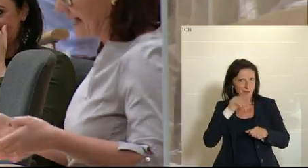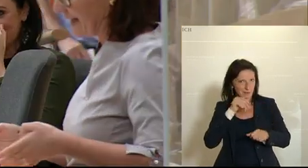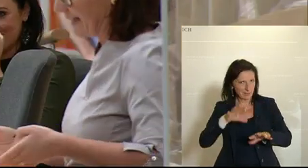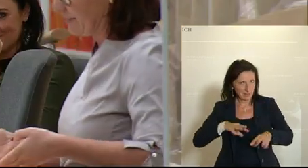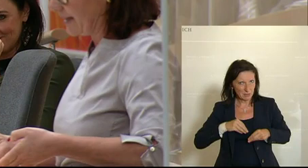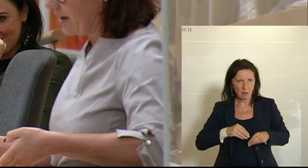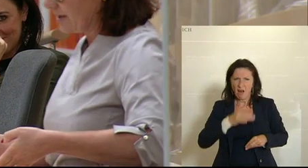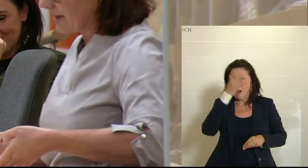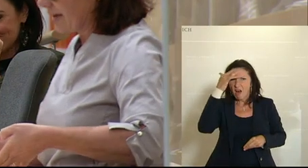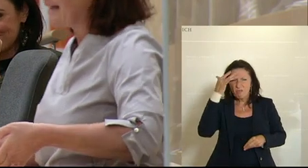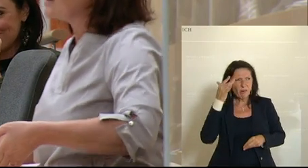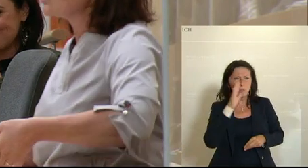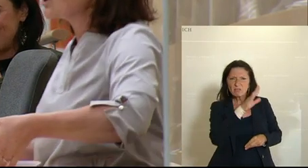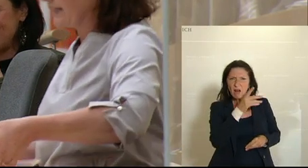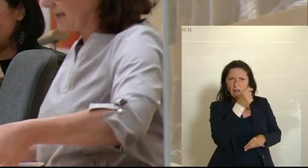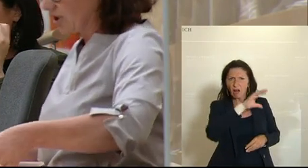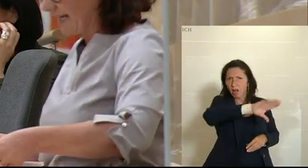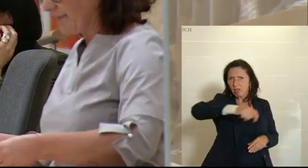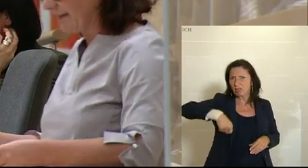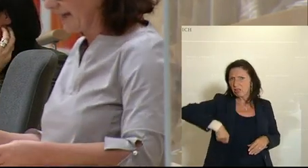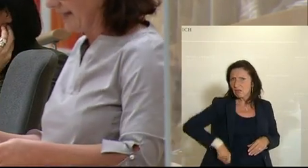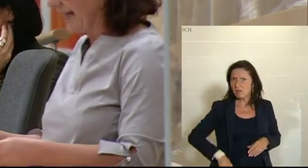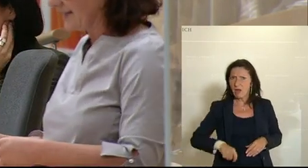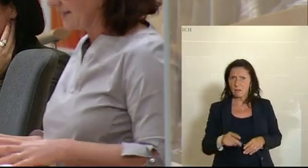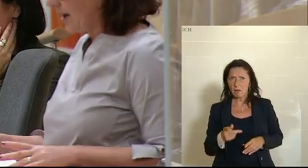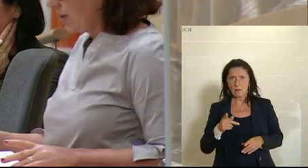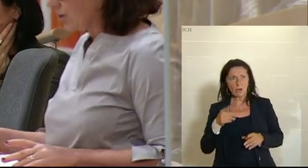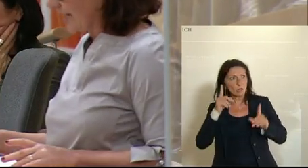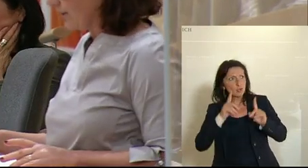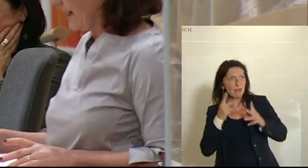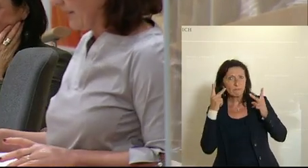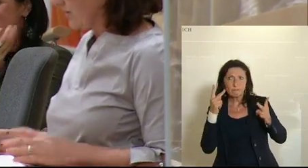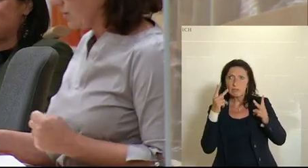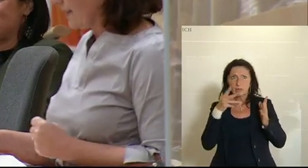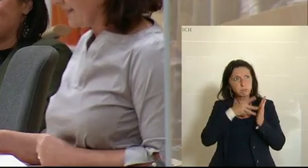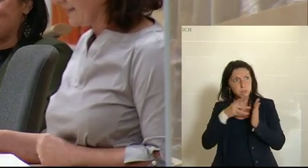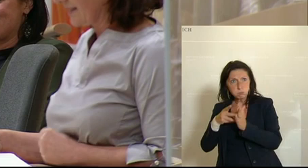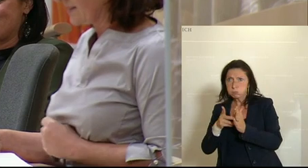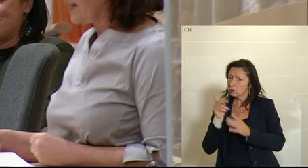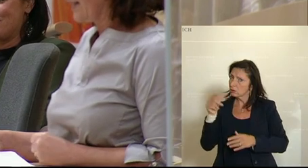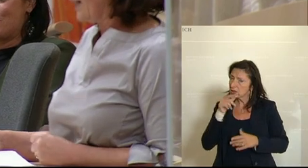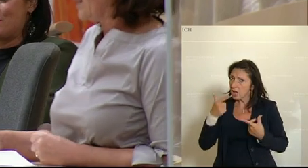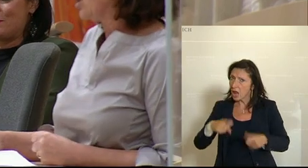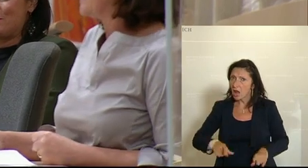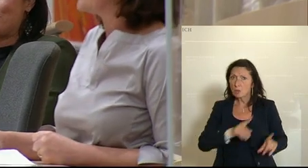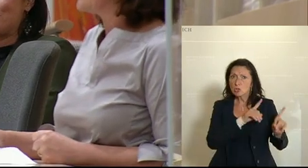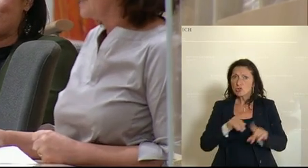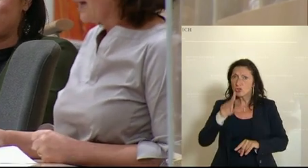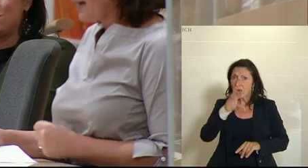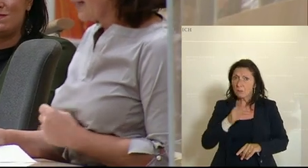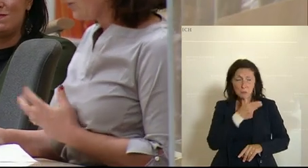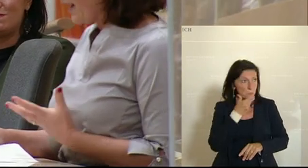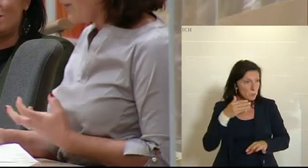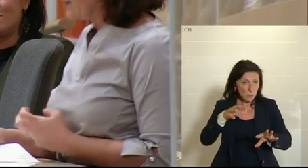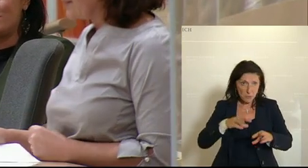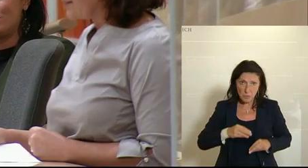Fremde Gelder nehmen, keine zuständigen Stellen mitreden lassen und Stellungnahmen zulassen, das ist wirklich ein ganz schlechter Stil,